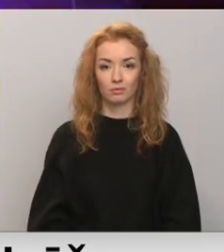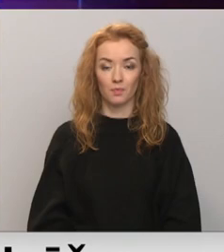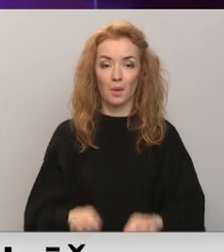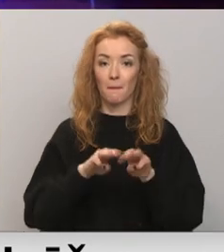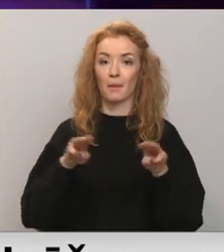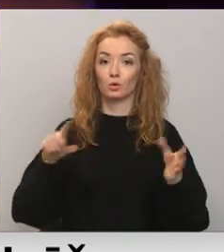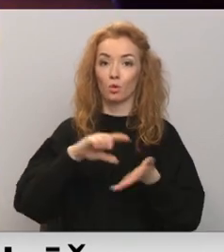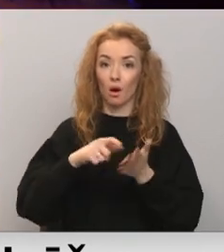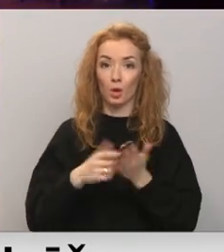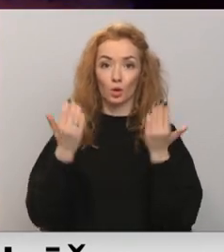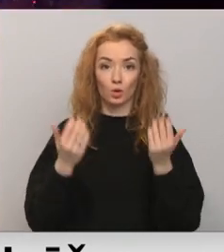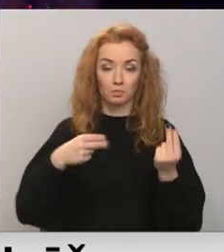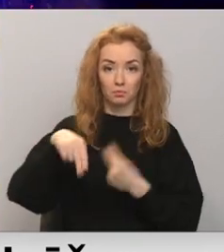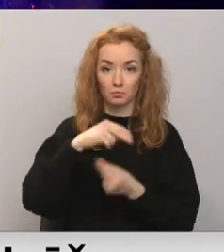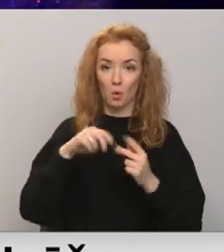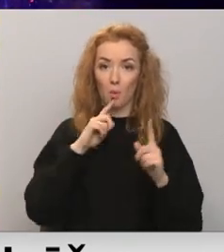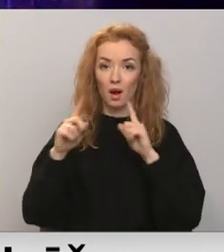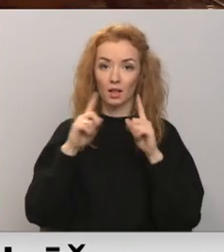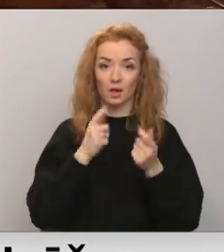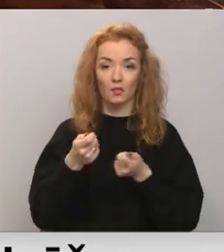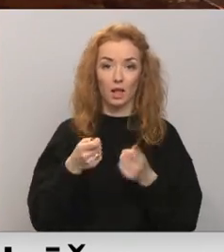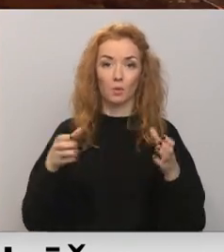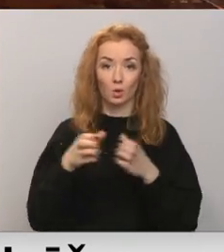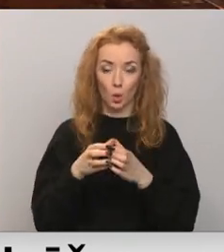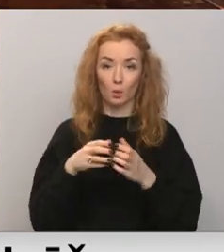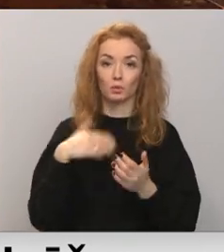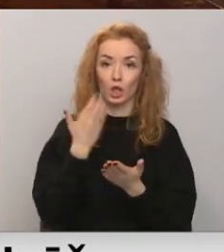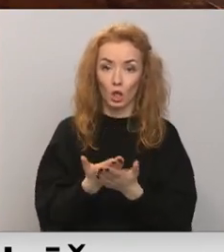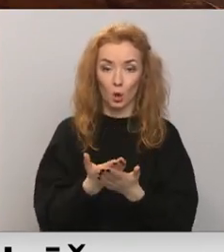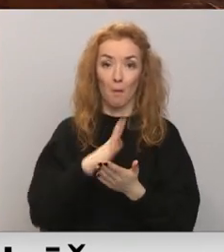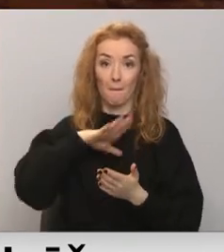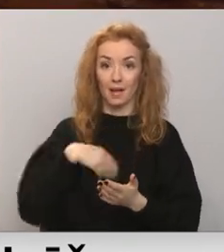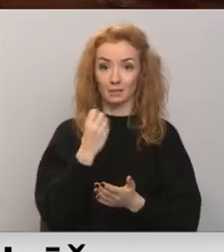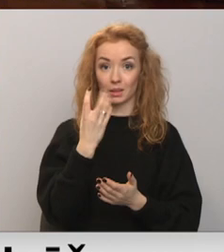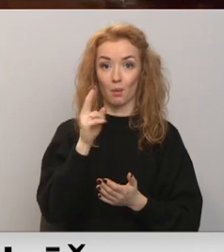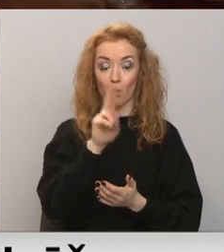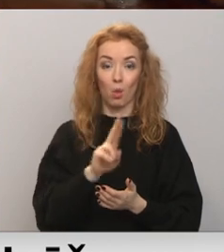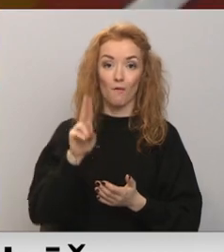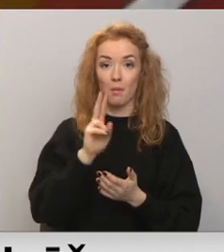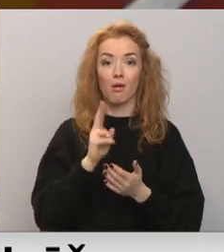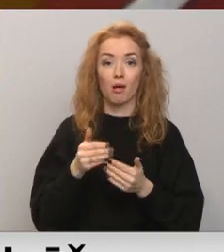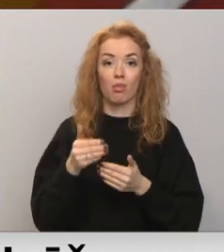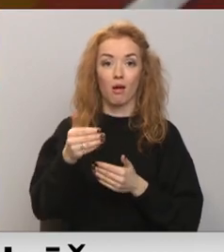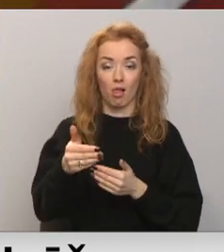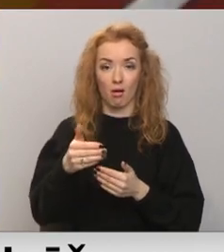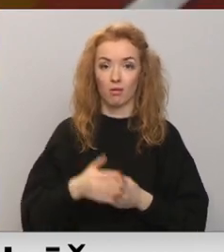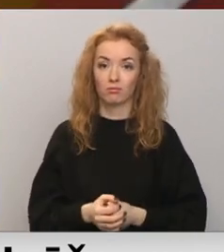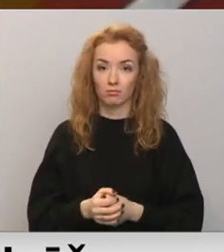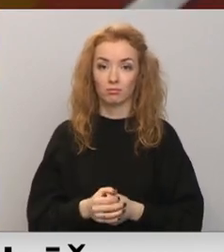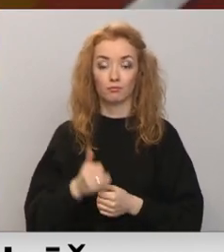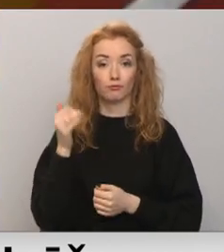Ministru kabinets šodien vērtēja operatīvās vadības grupas priešlikums dzīvē pēc mājasēdas no 15. novembra. Tas